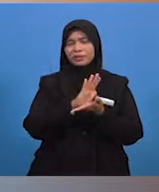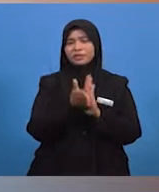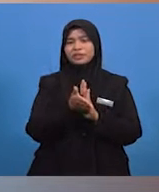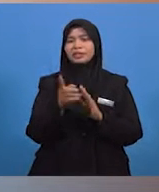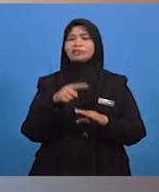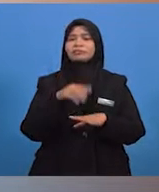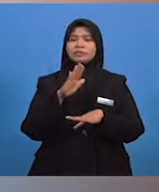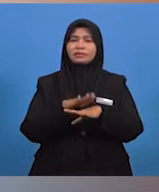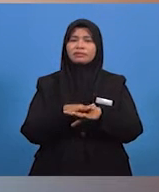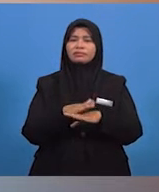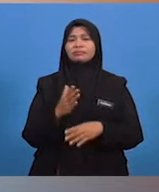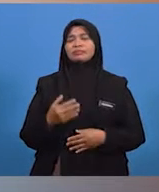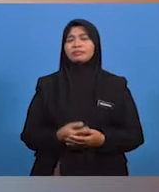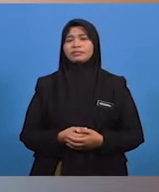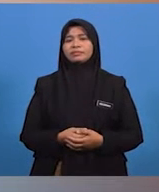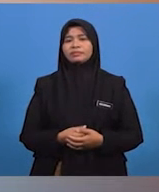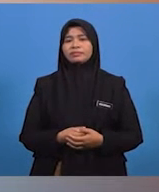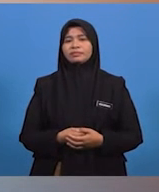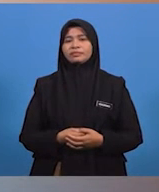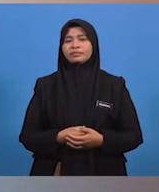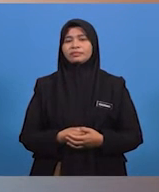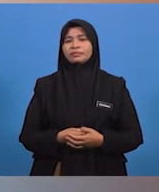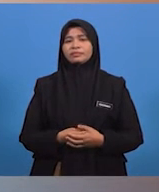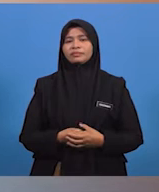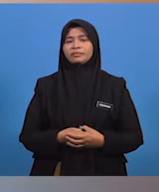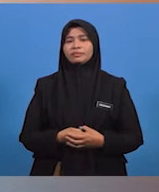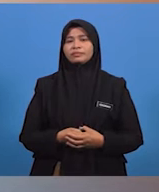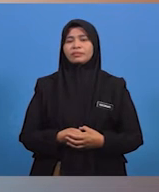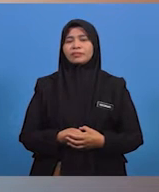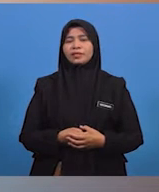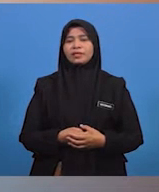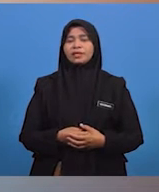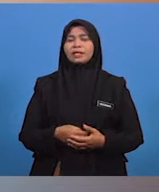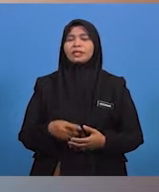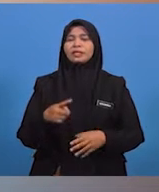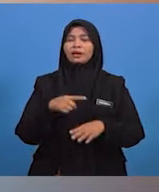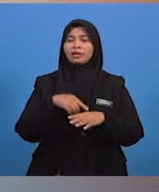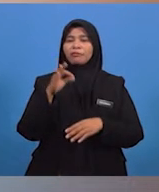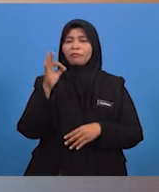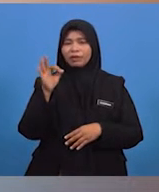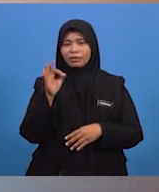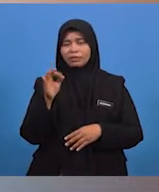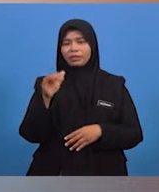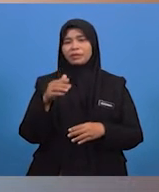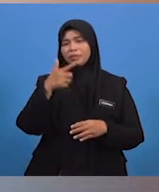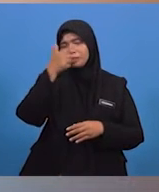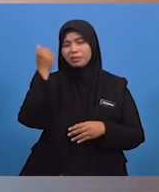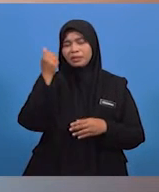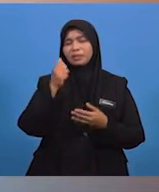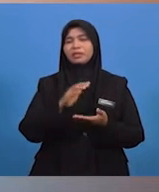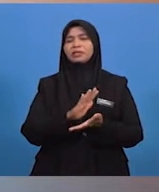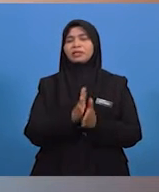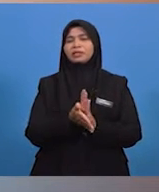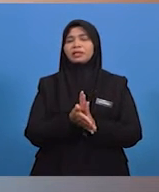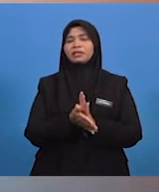menyebabkan kejadian di atas. Hebat anak-anak murid cikgu ini. Di antara faktor yang menyebabkan